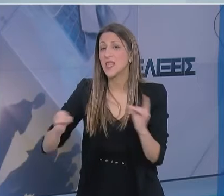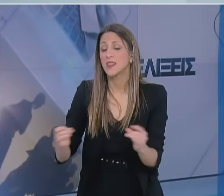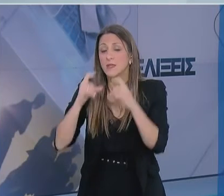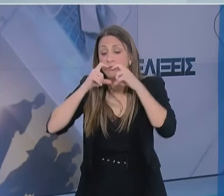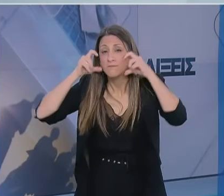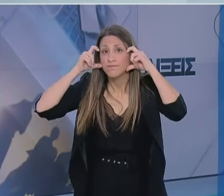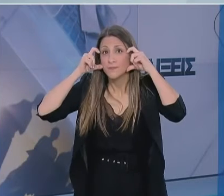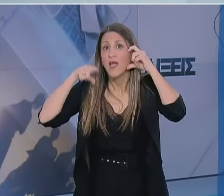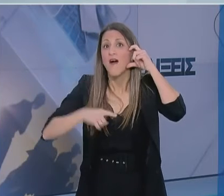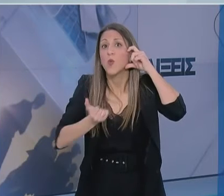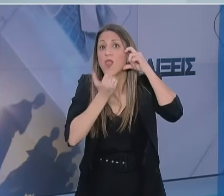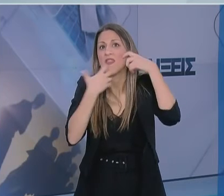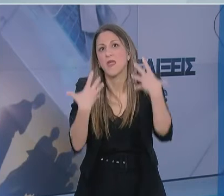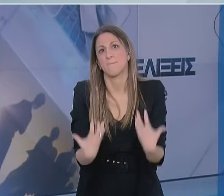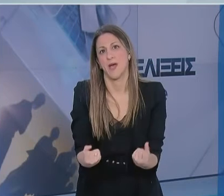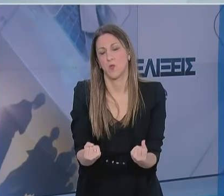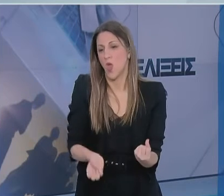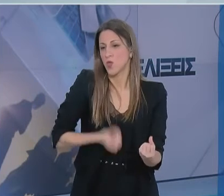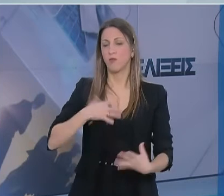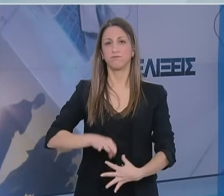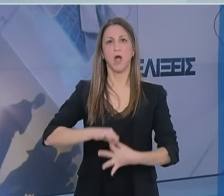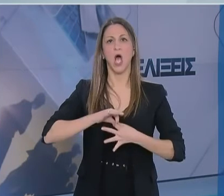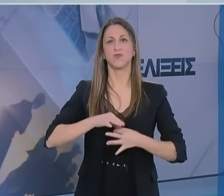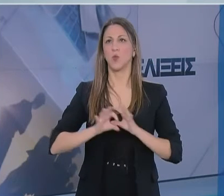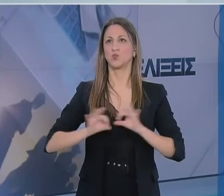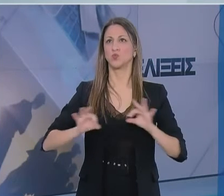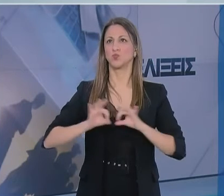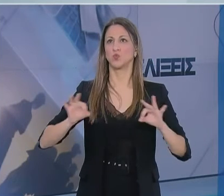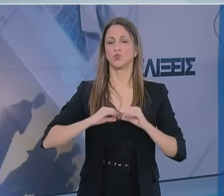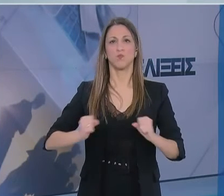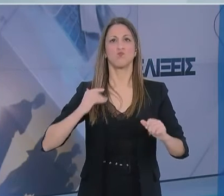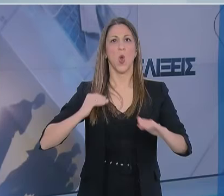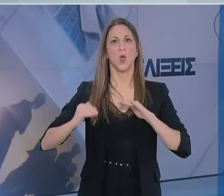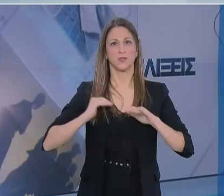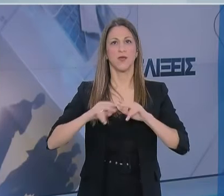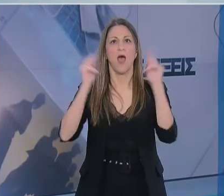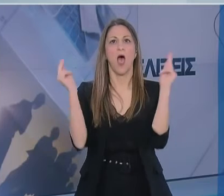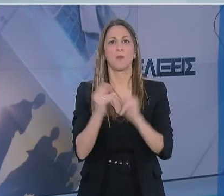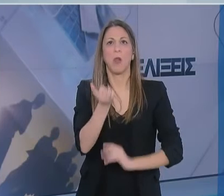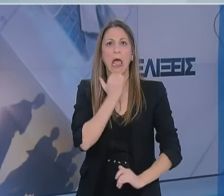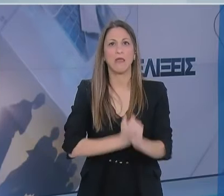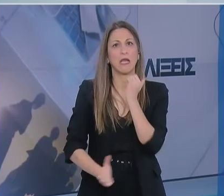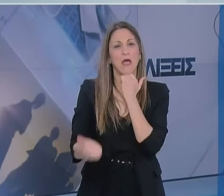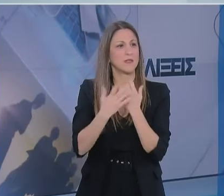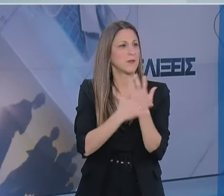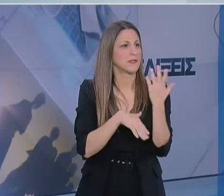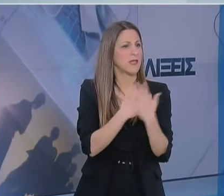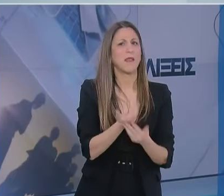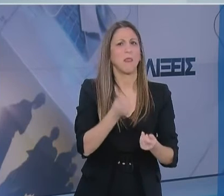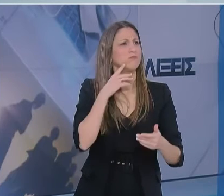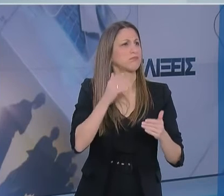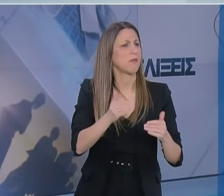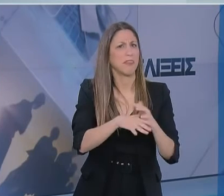από υγιής, καθώς και η ψευδή σέστηση ασφάλειας, η οποία μπορεί να οδηγήσει σε λάθος συμπεριφορές σχετικά με την τήρηση πιο